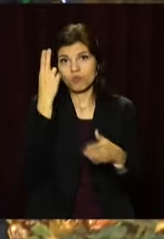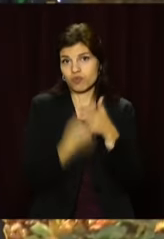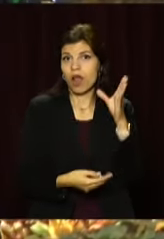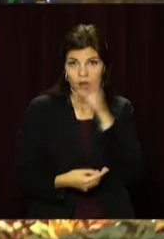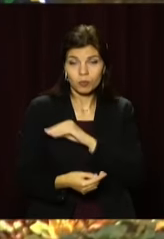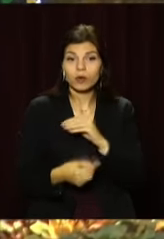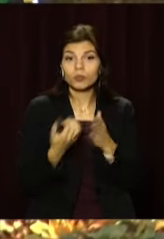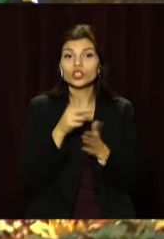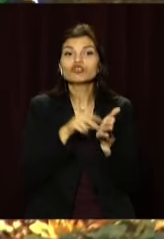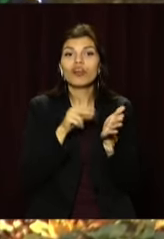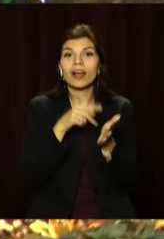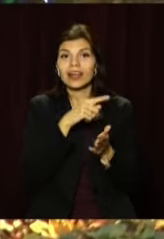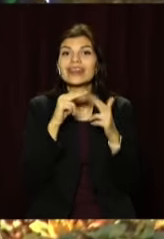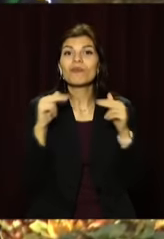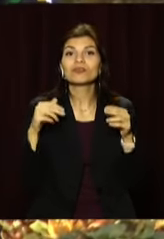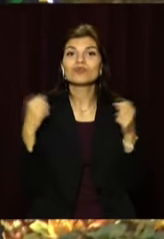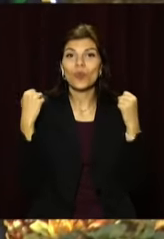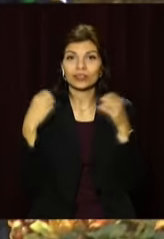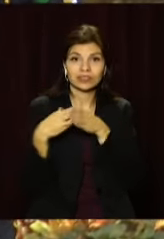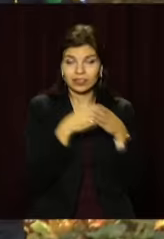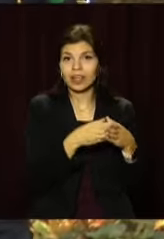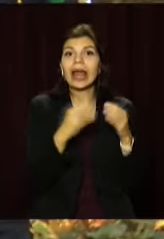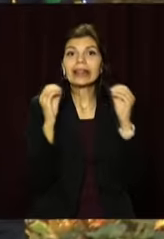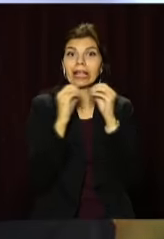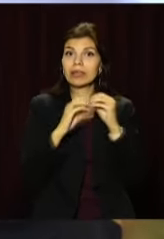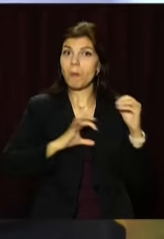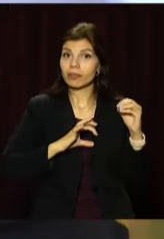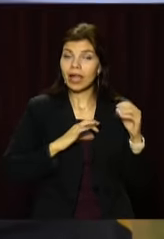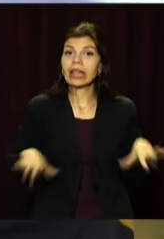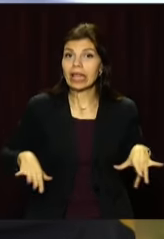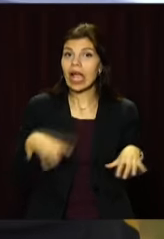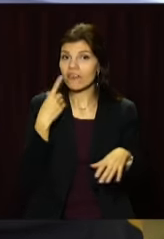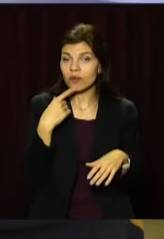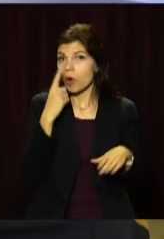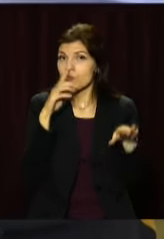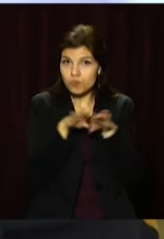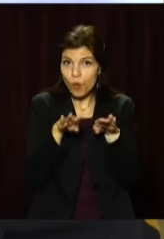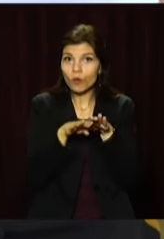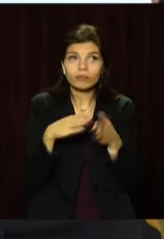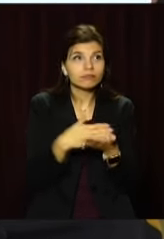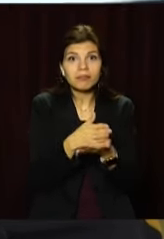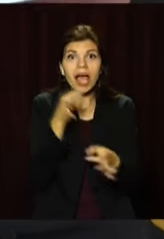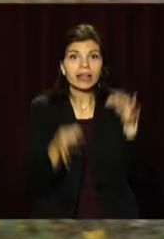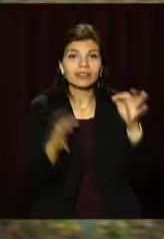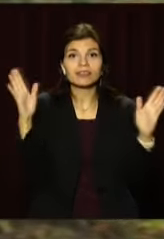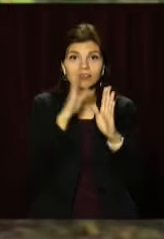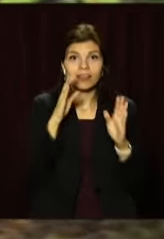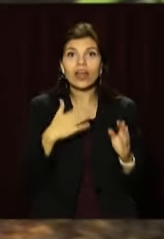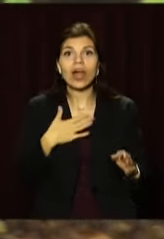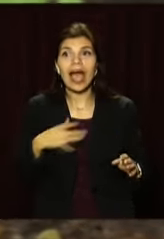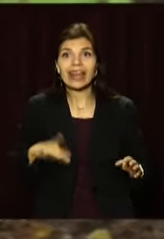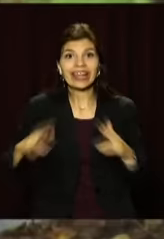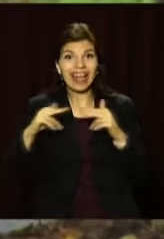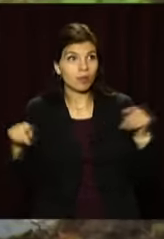на турніри у Черкасах дніпровські спортсмени вибороли 10 медалей. Тренери кажуть, схожість тамтешнього природнього ландшафту з нашим